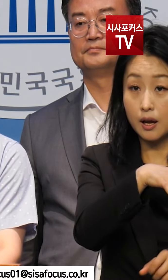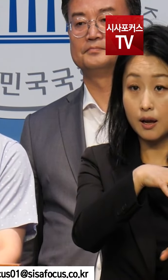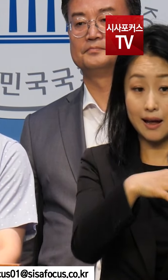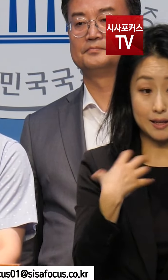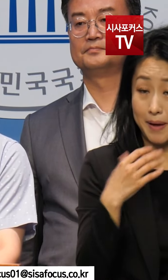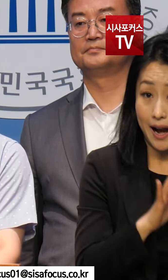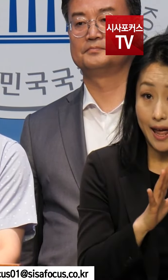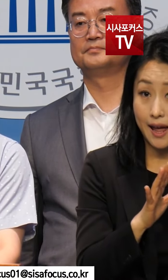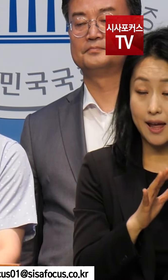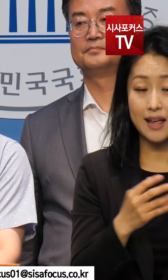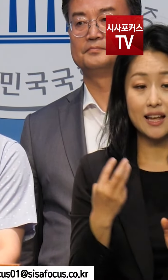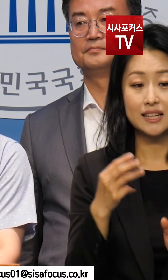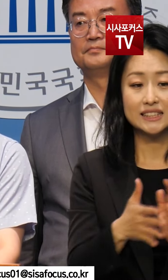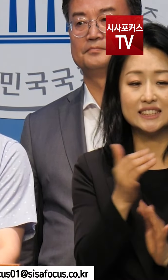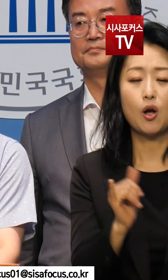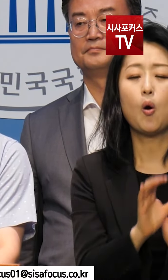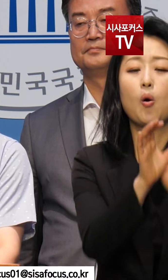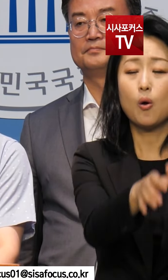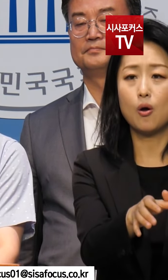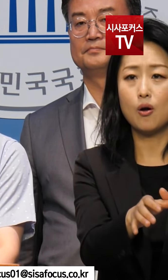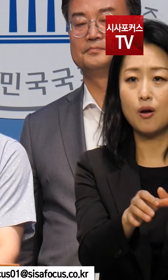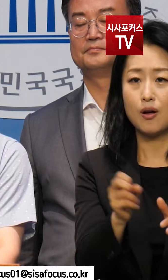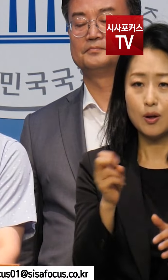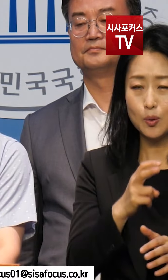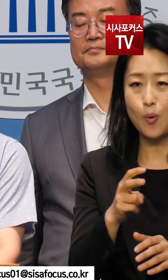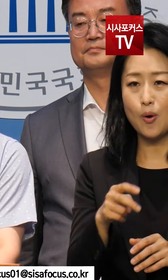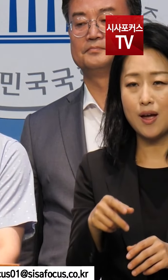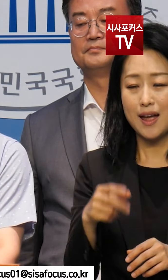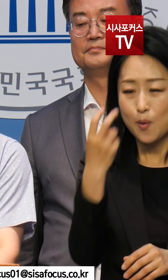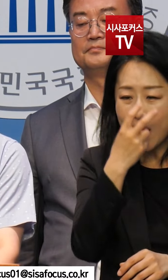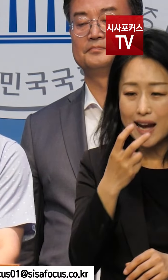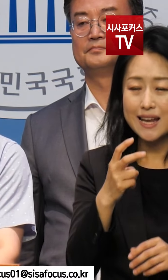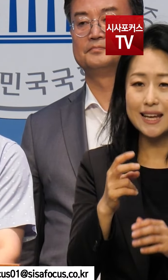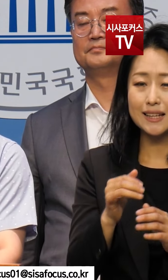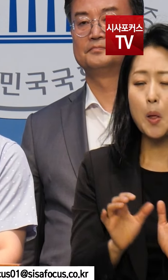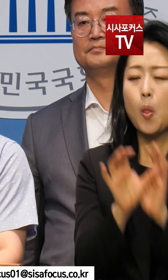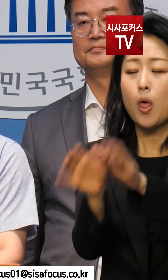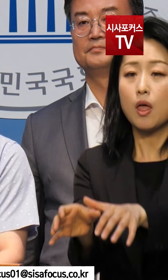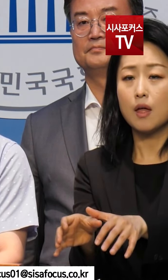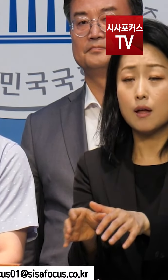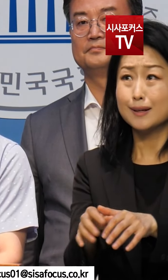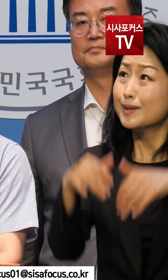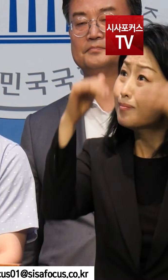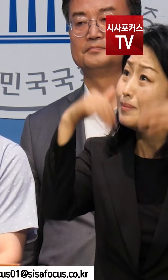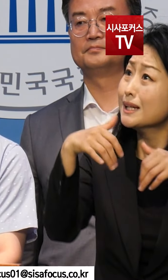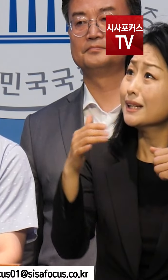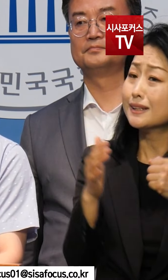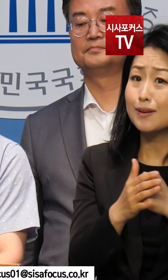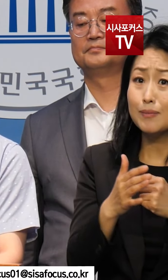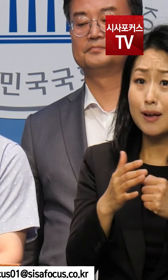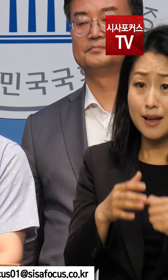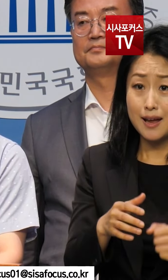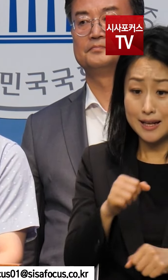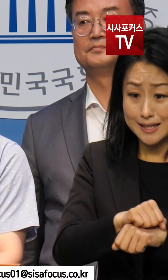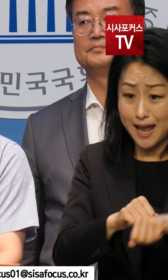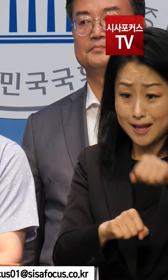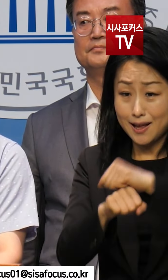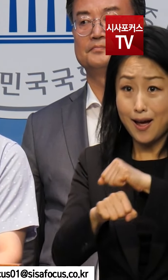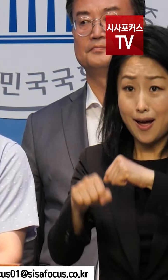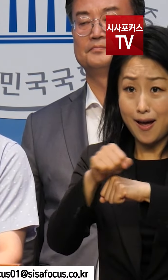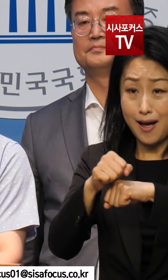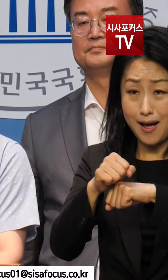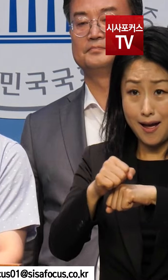시청으로 서로 책임을 떠넘기고 있습니다. 이제 장마가 시작되는데, 작년에 무너졌던 기존 재방으로